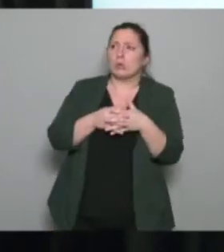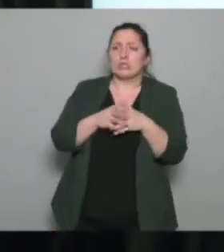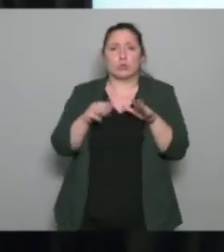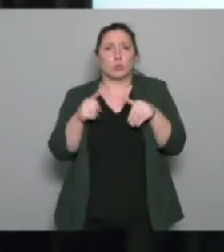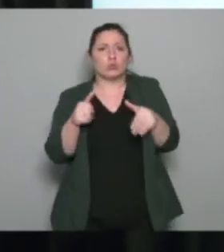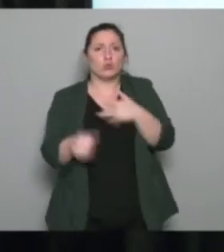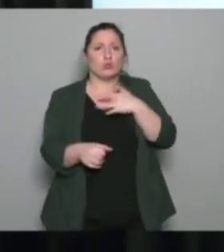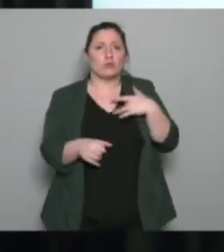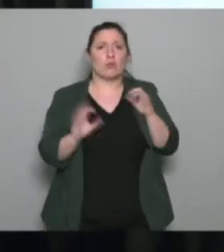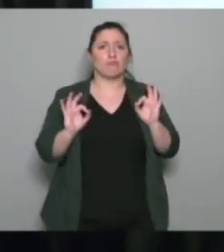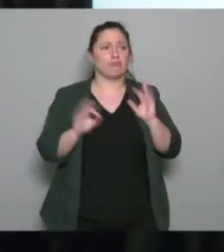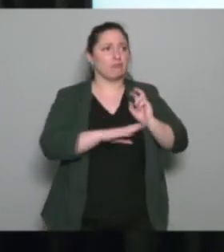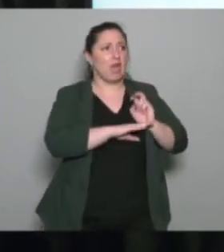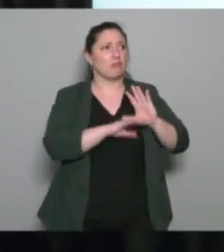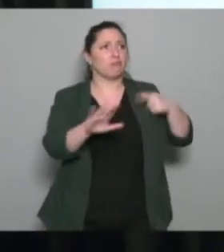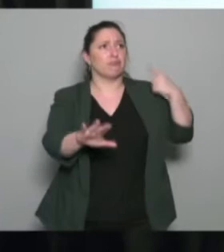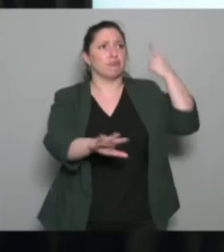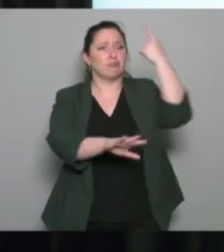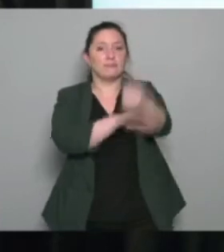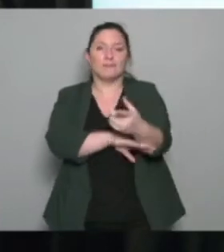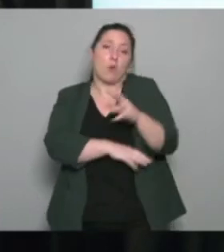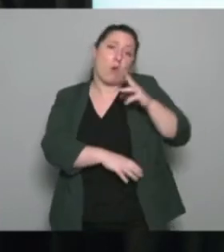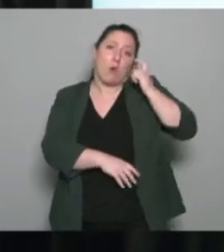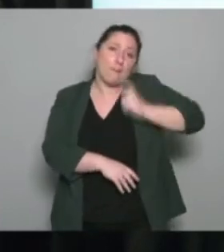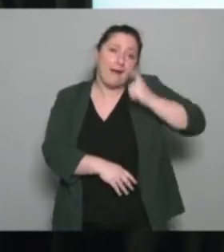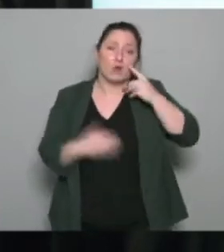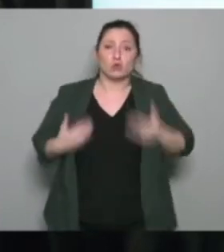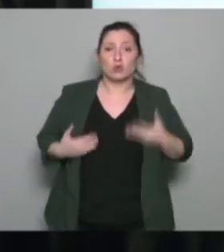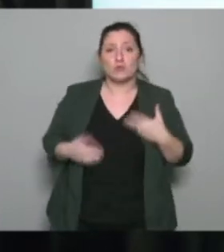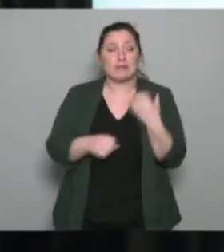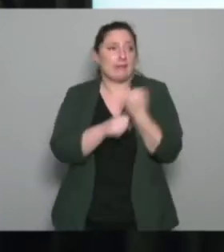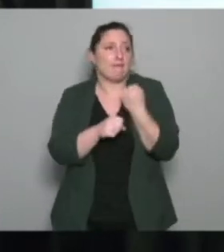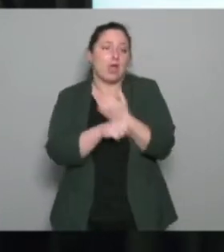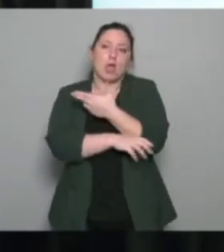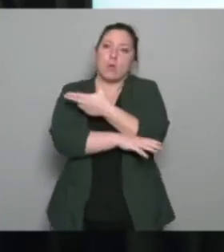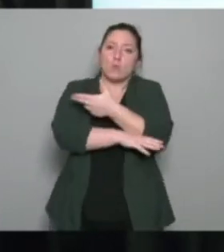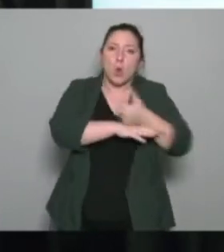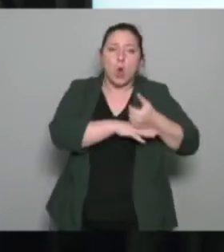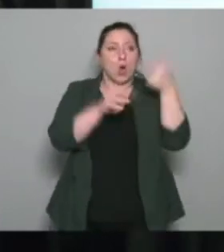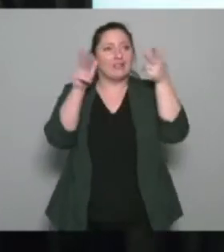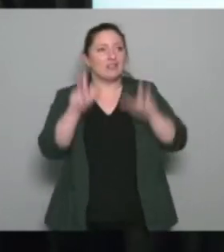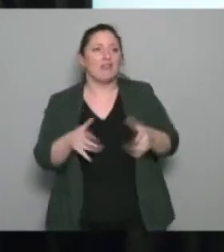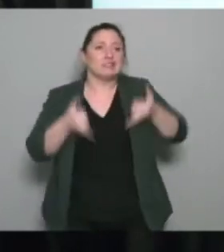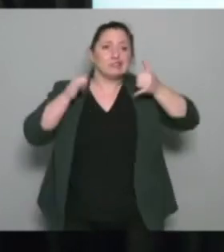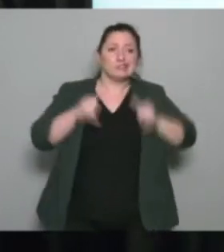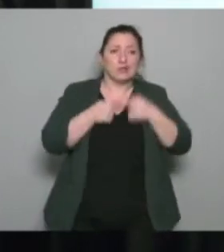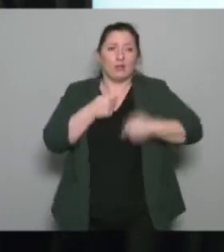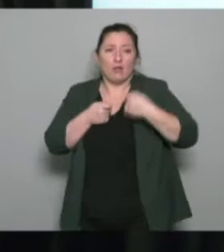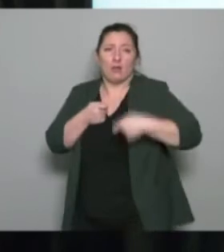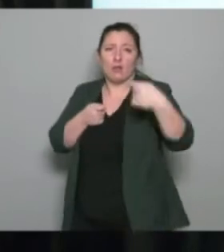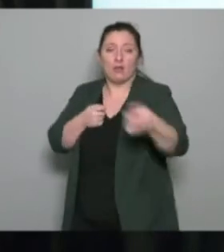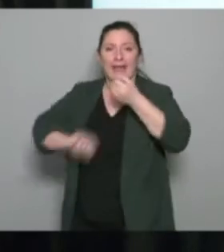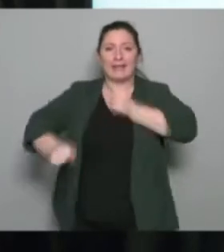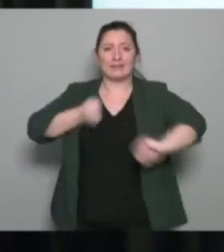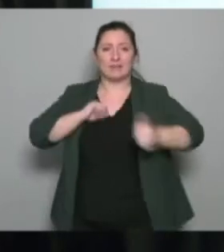bonne santé parce qu'on le voit aujourd'hui on est de plus en plus sédentaire on travaille dans les bureaux enfin il y de moins en moins d'activités physiques dans la vie